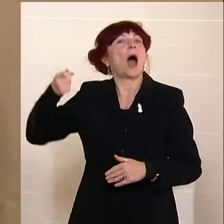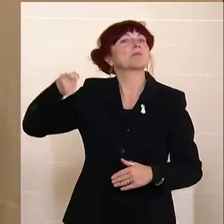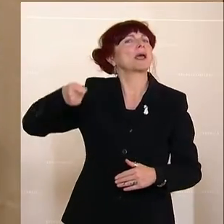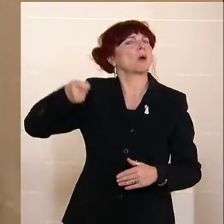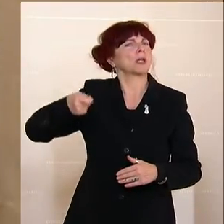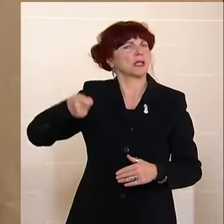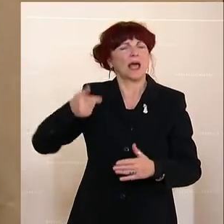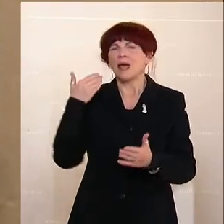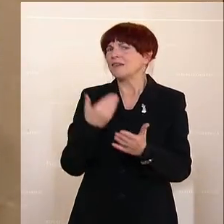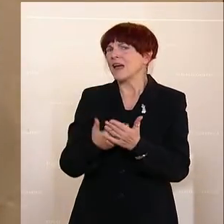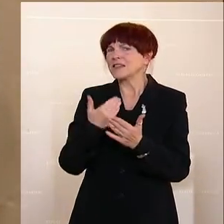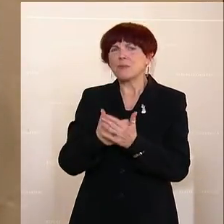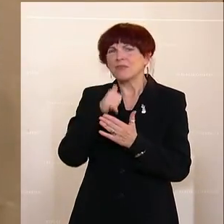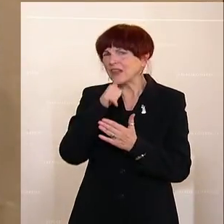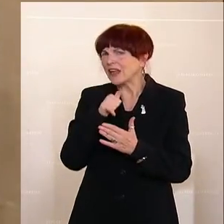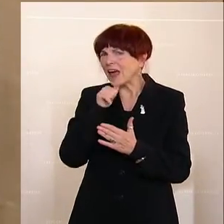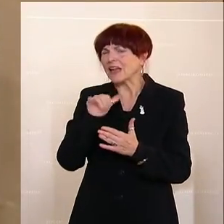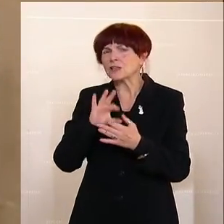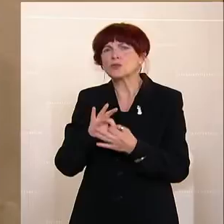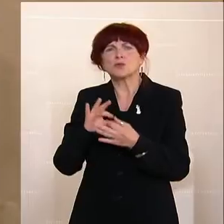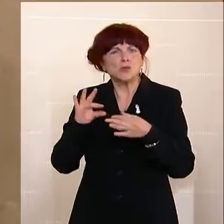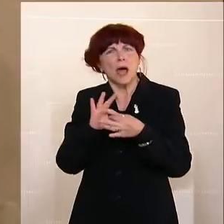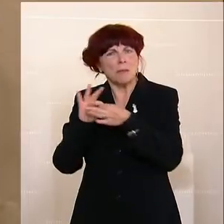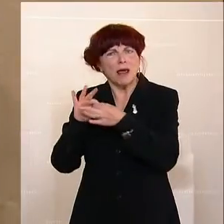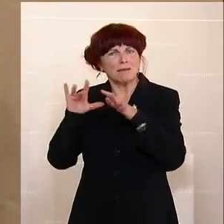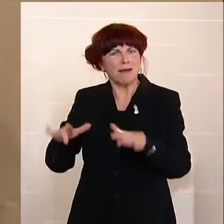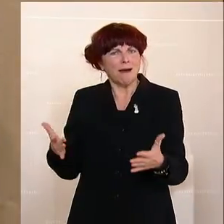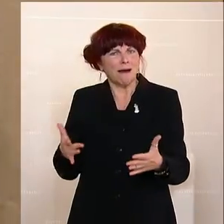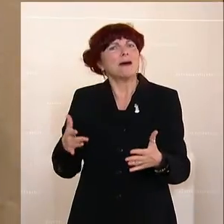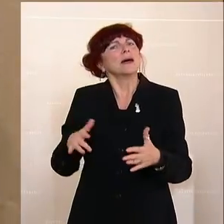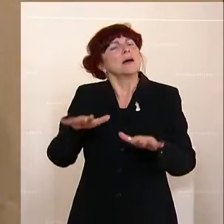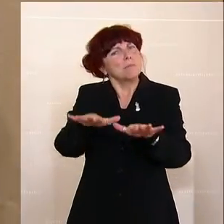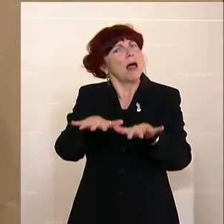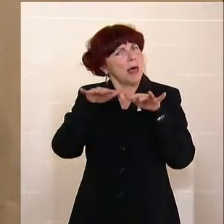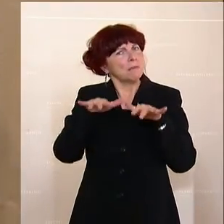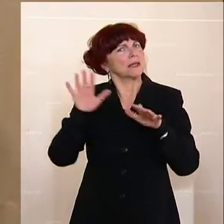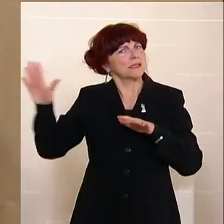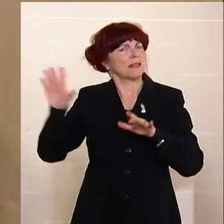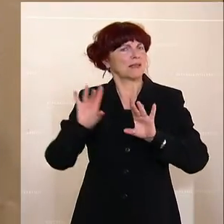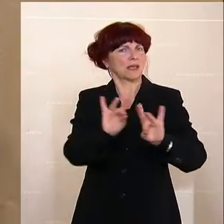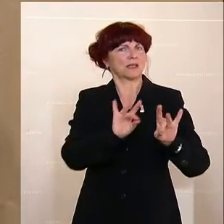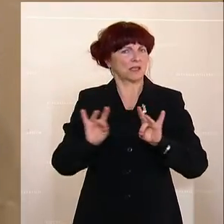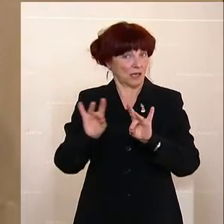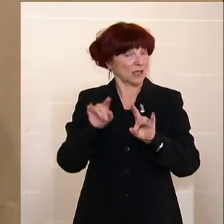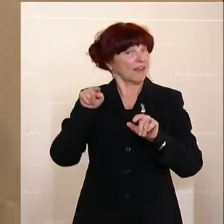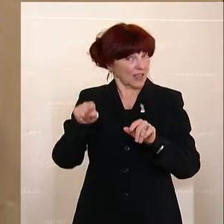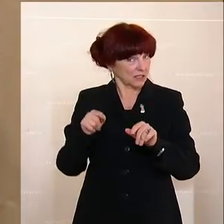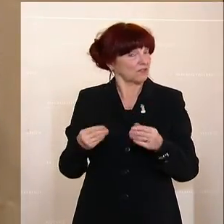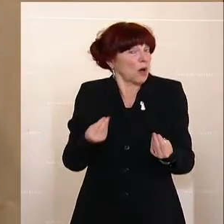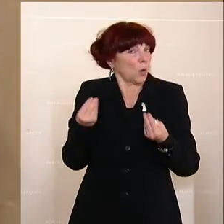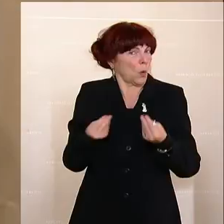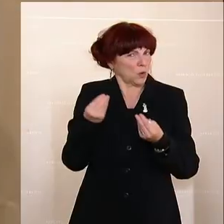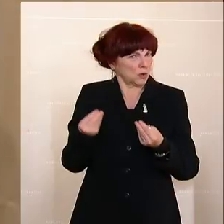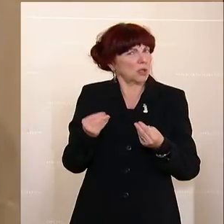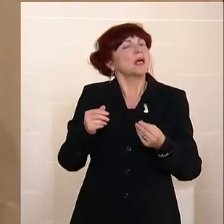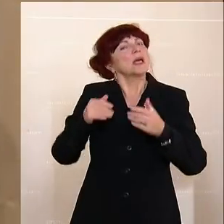Tätigkeit als Abgeordneter geben. Das war jedenfalls die überwiegende Begründung im Immunitätsausschuss und deshalb sind